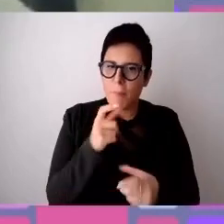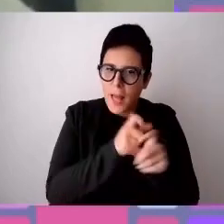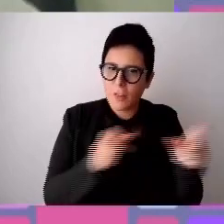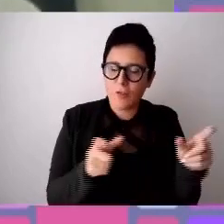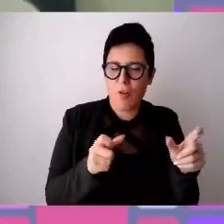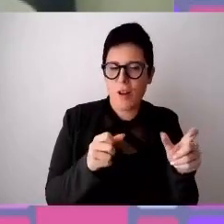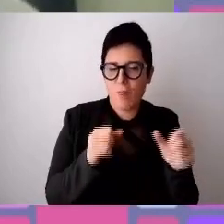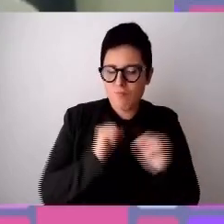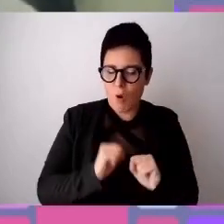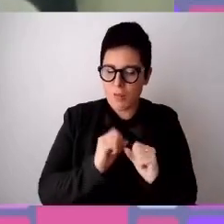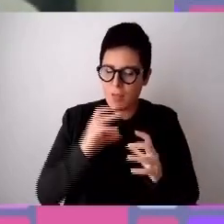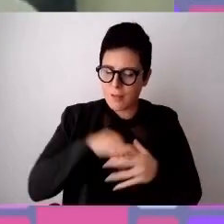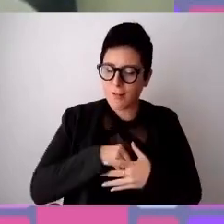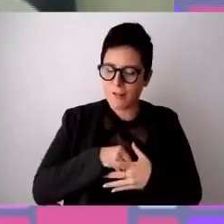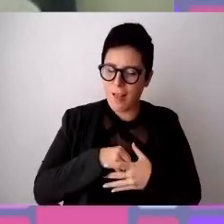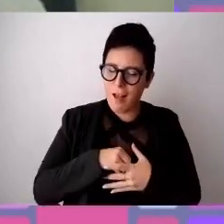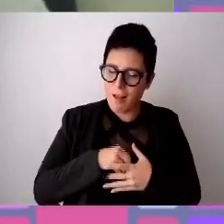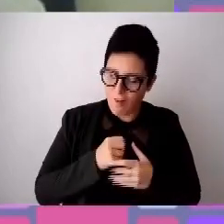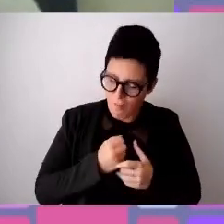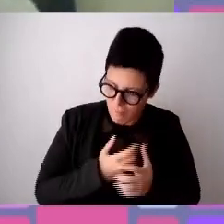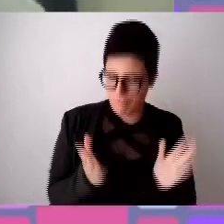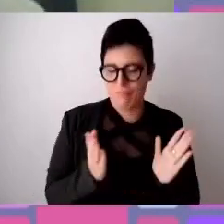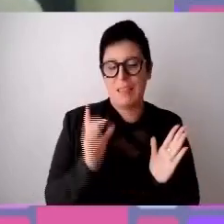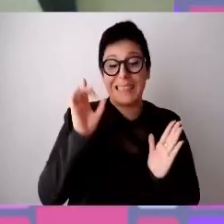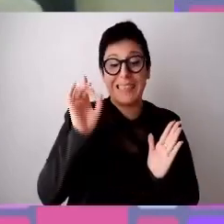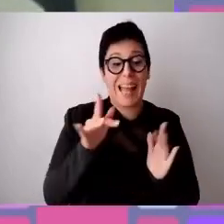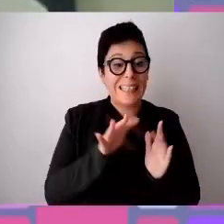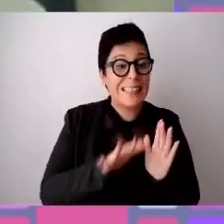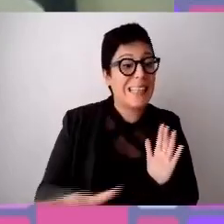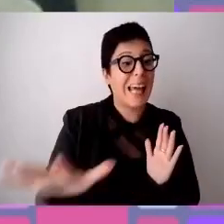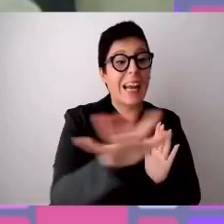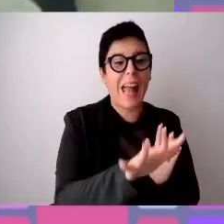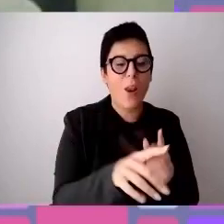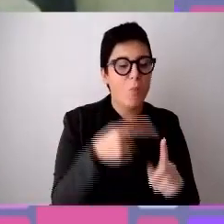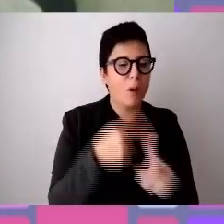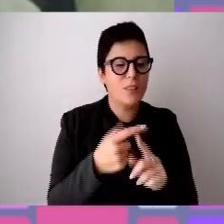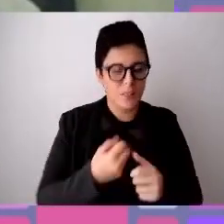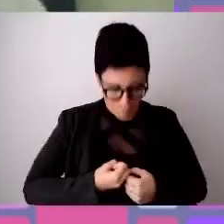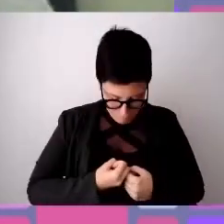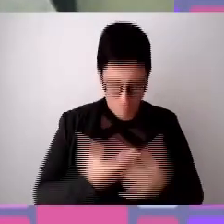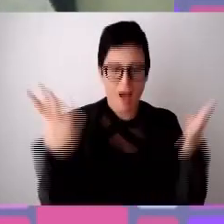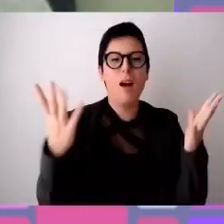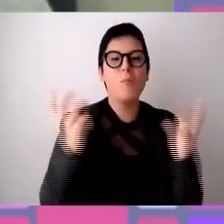fertile le esprimono. Cos'è accaduto a Giorgio Lenzulli vent'anni fa?